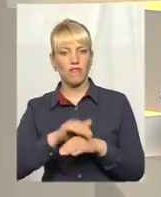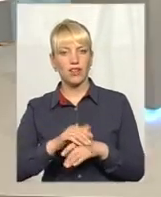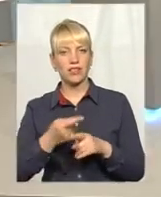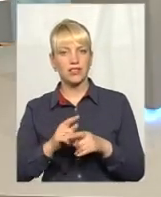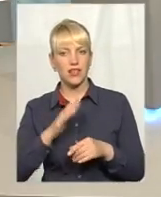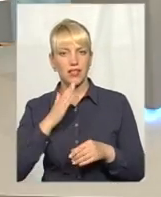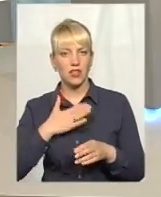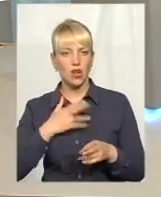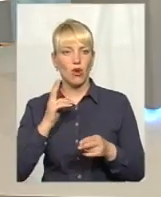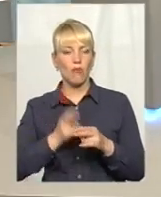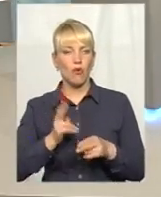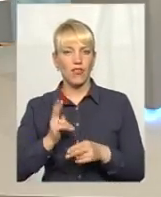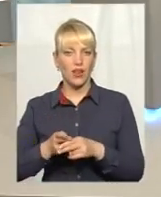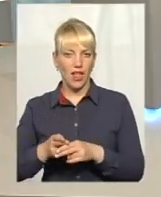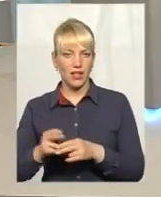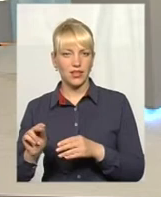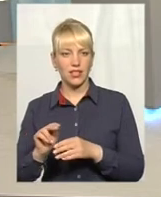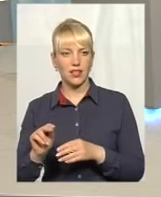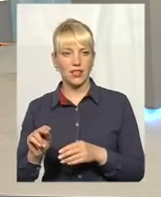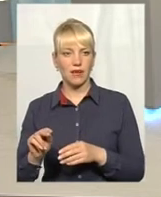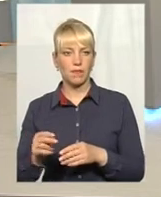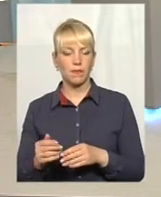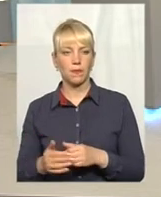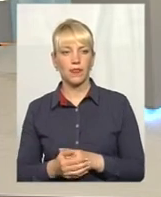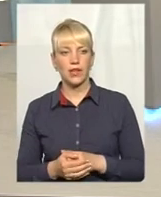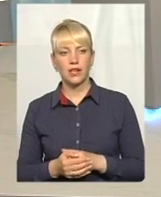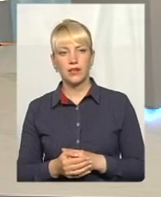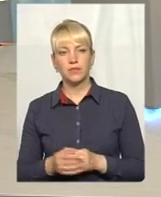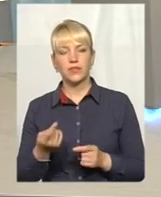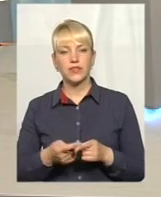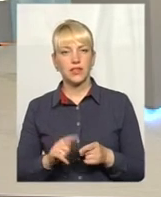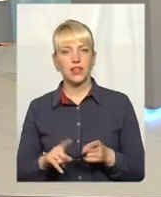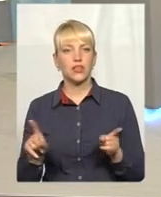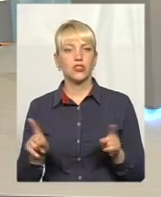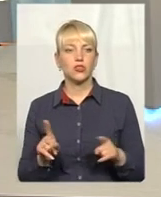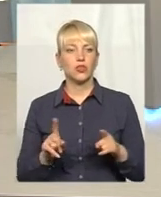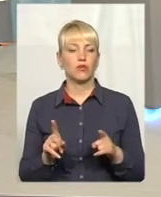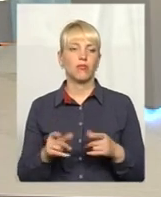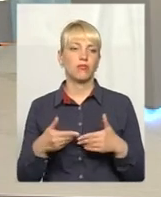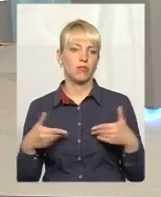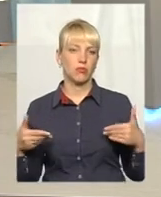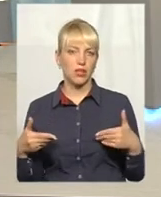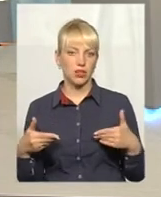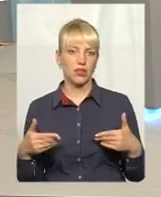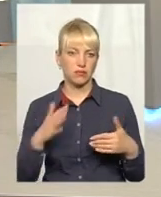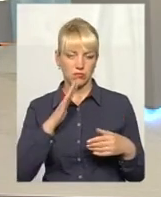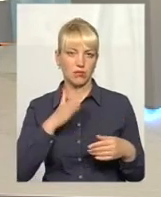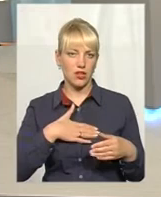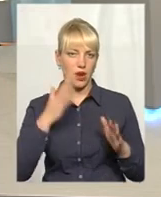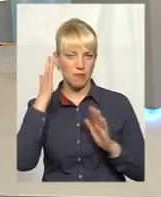профілактика, те, чого наша мета.